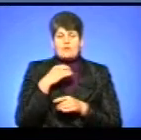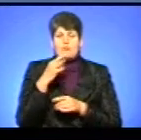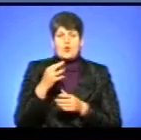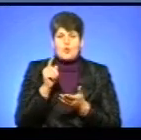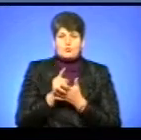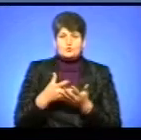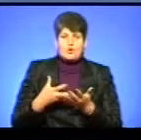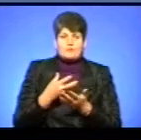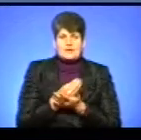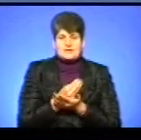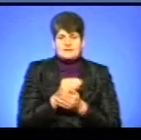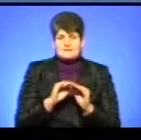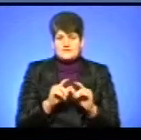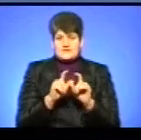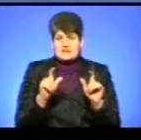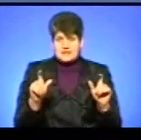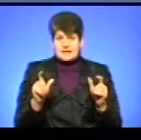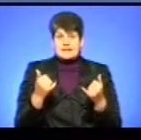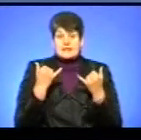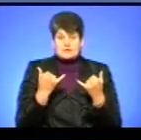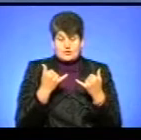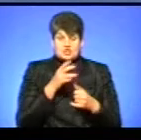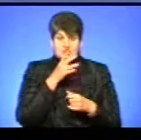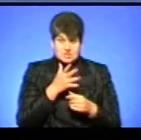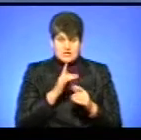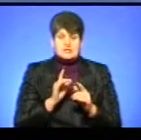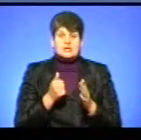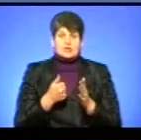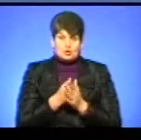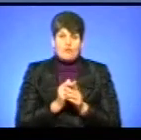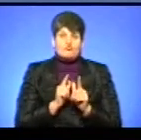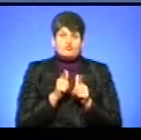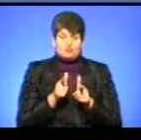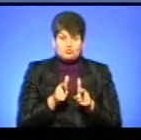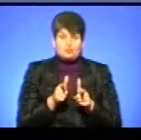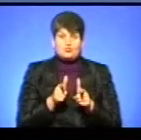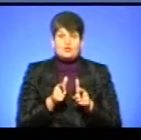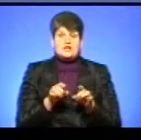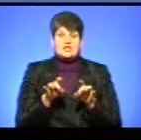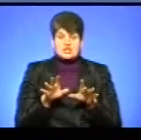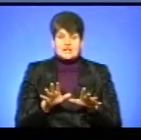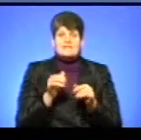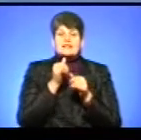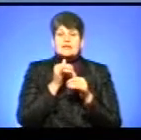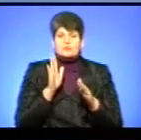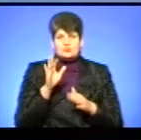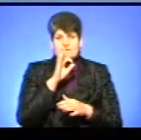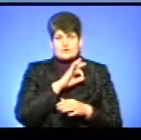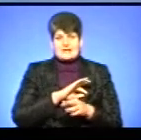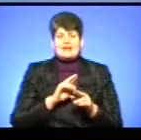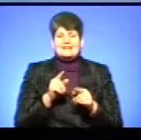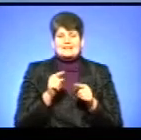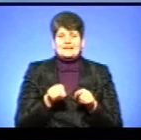дошкільні навчальні заклади. Відповідно, на даний час і до вступу рішення в законну силу, даний наказ не може бути застосований, як такий,